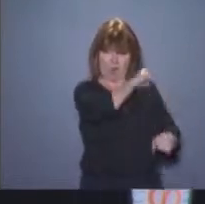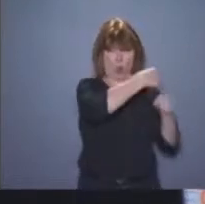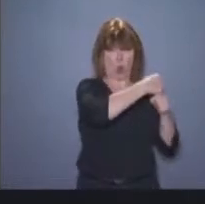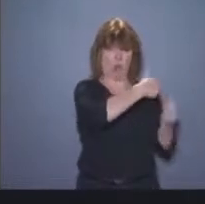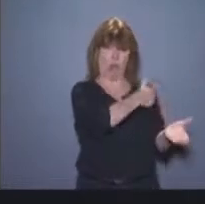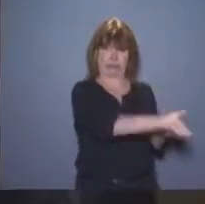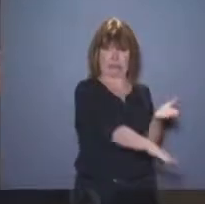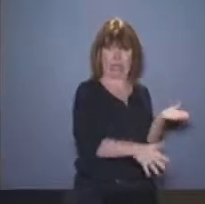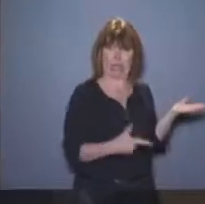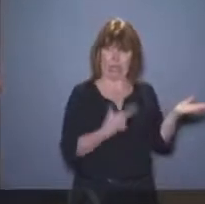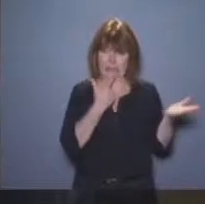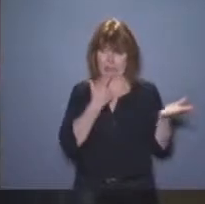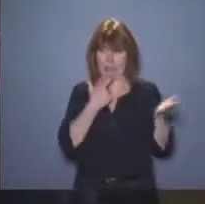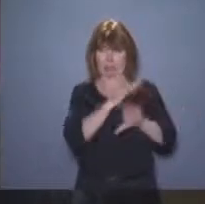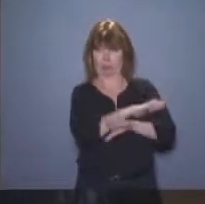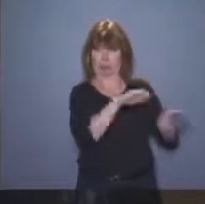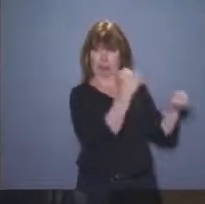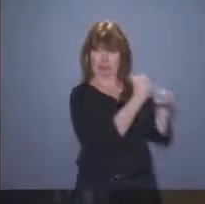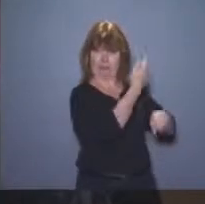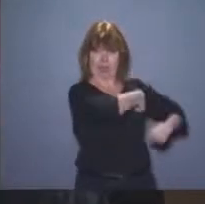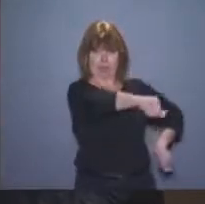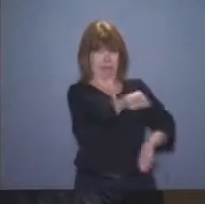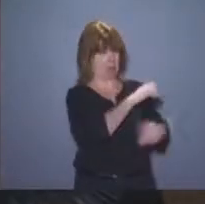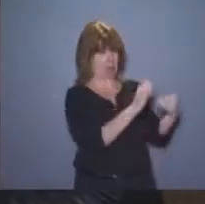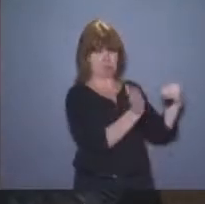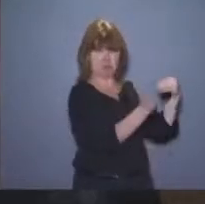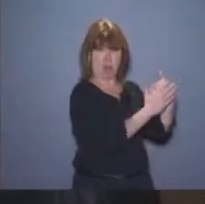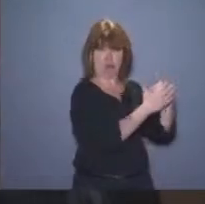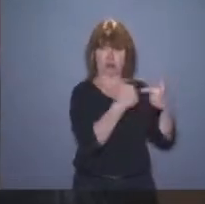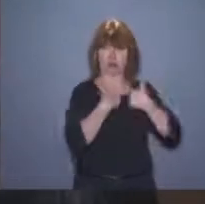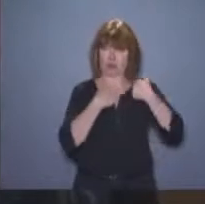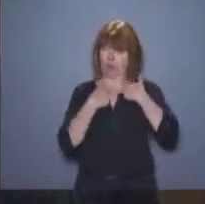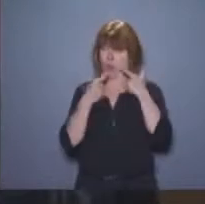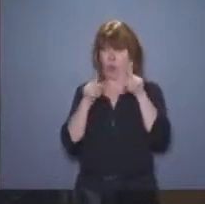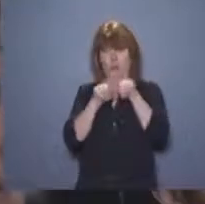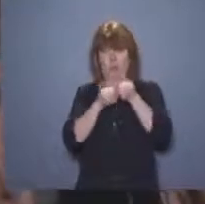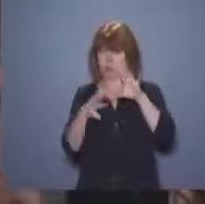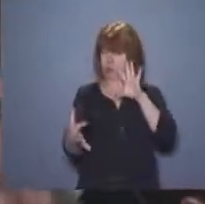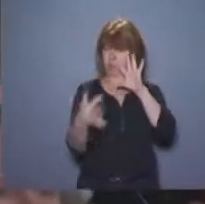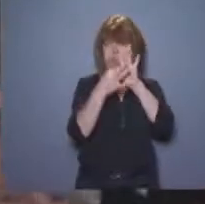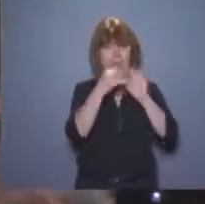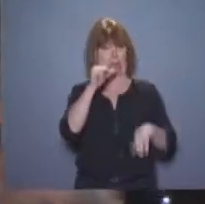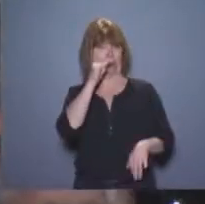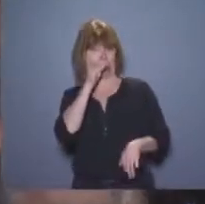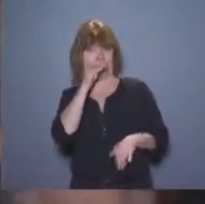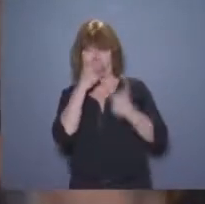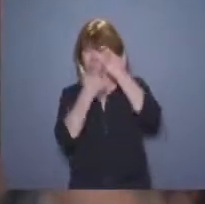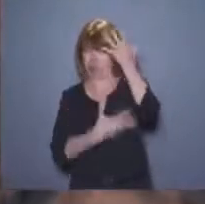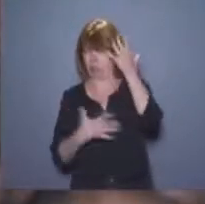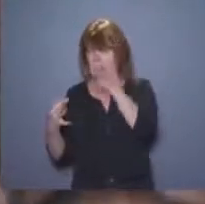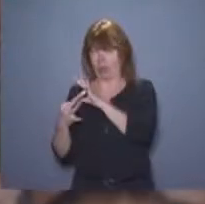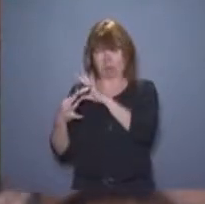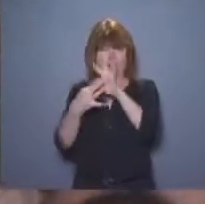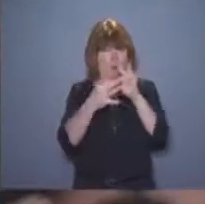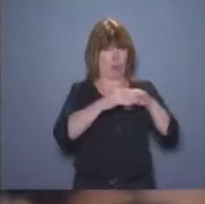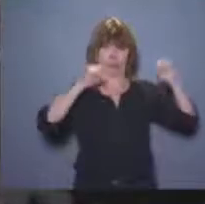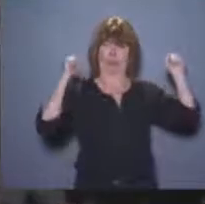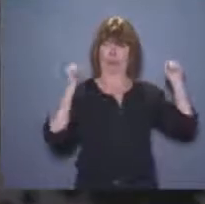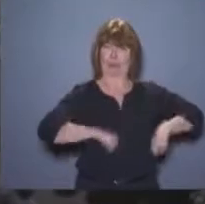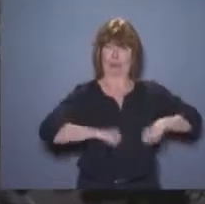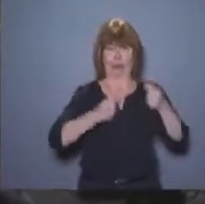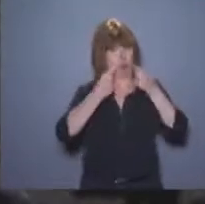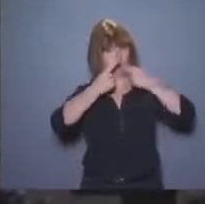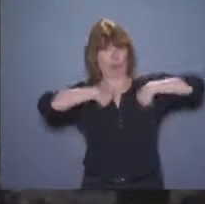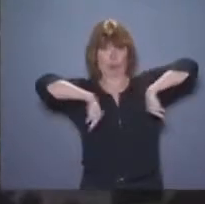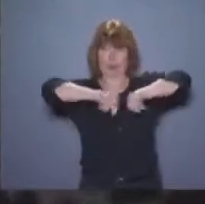Nous nous sentons complètement espagnols quand son enfant est condamné à l'exil parce qu'il n a plus de travail. Nous nous